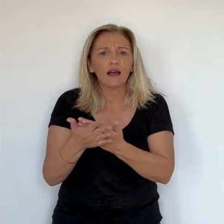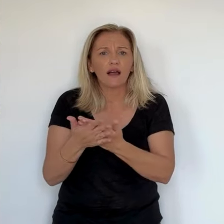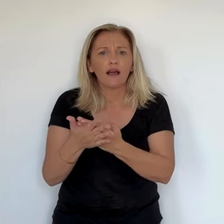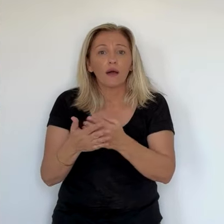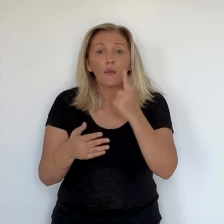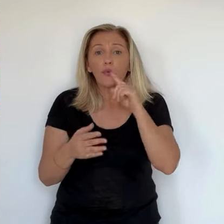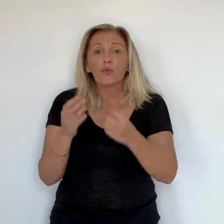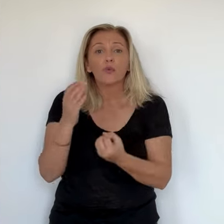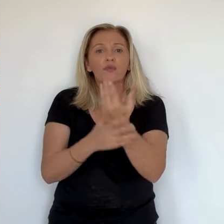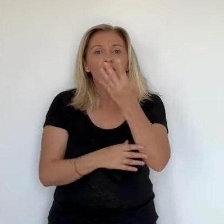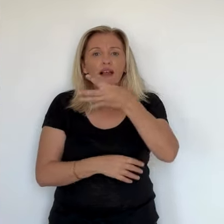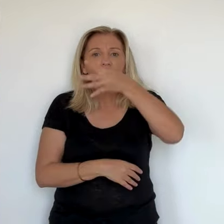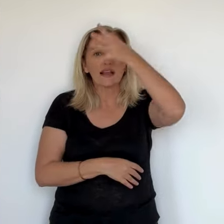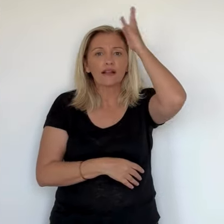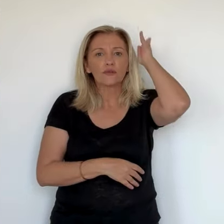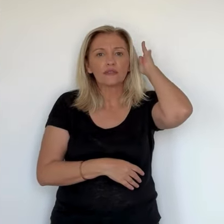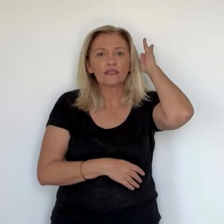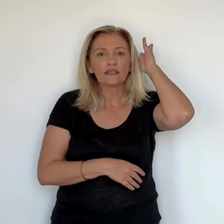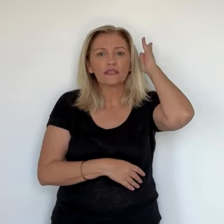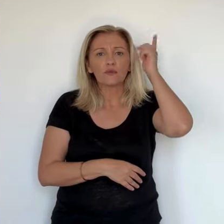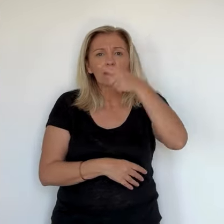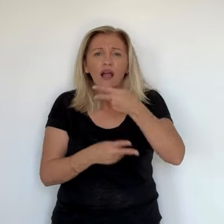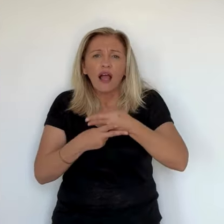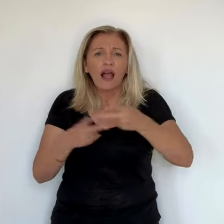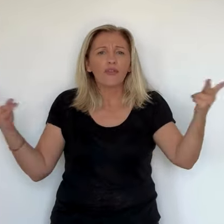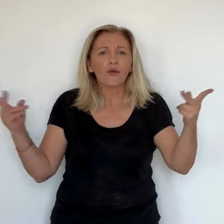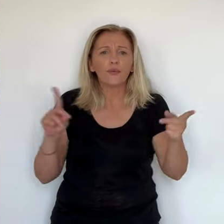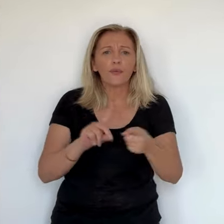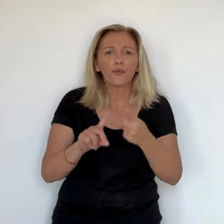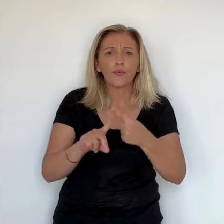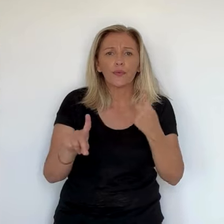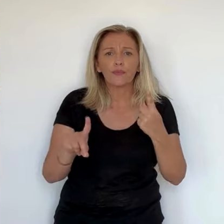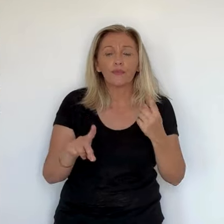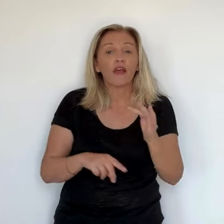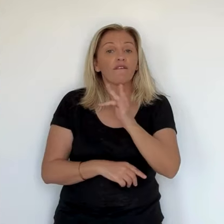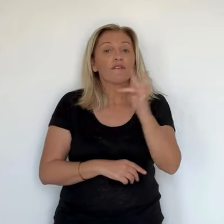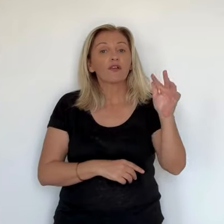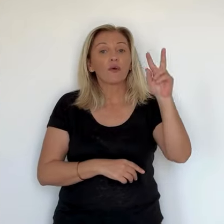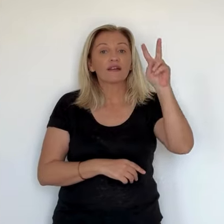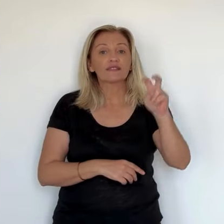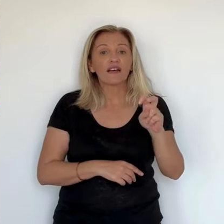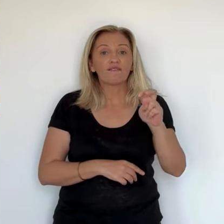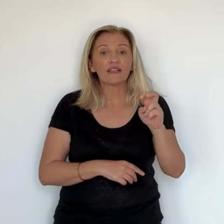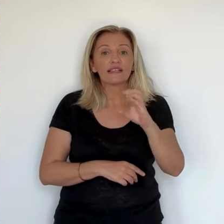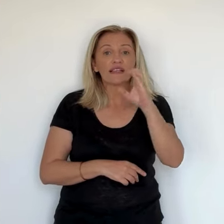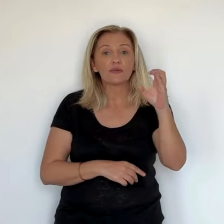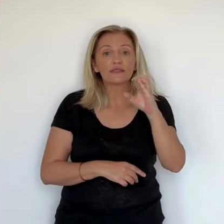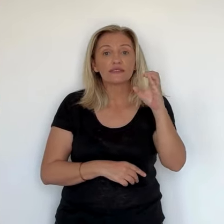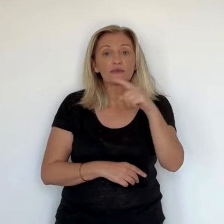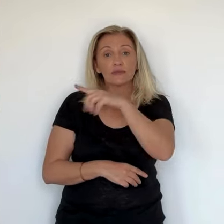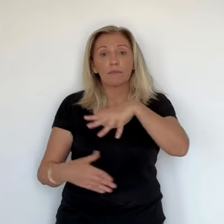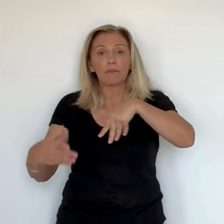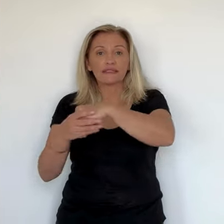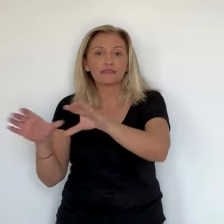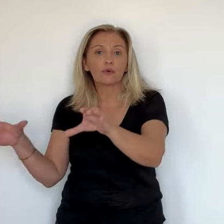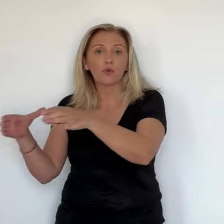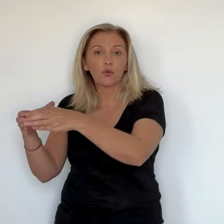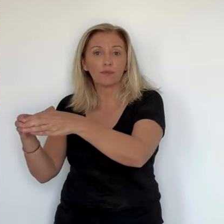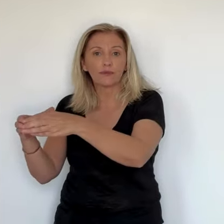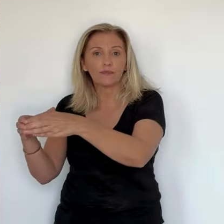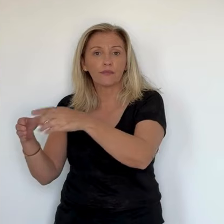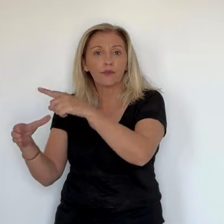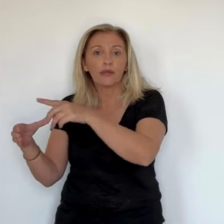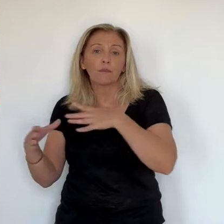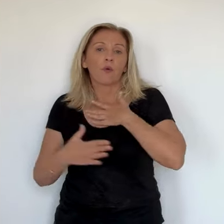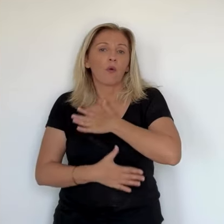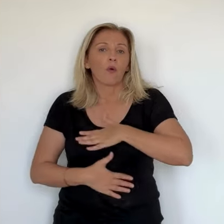territoires d'outre-mer seront mentionnés plusieurs fois par le Premier ministre. Moins surprenant, un traitement particulier de plusieurs minutes sera même fait à la